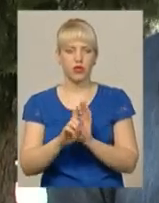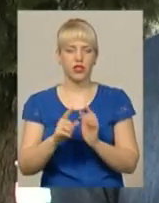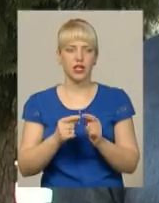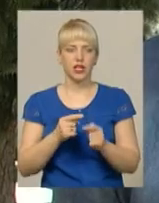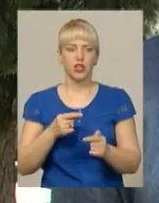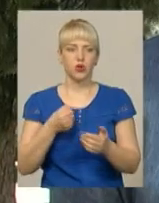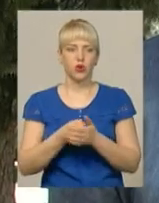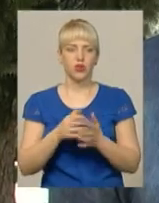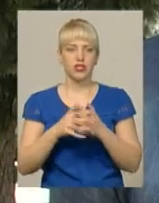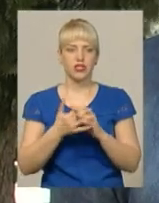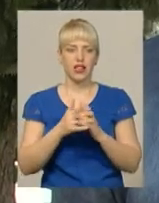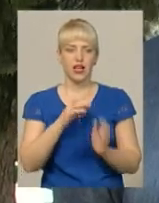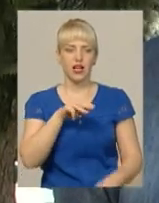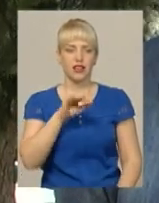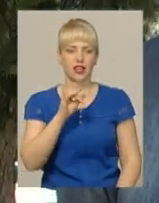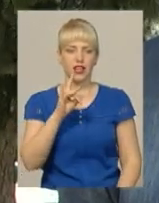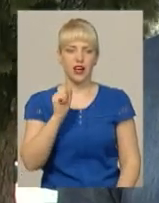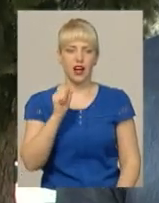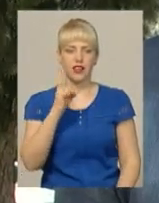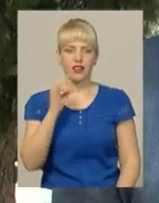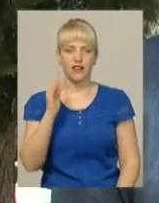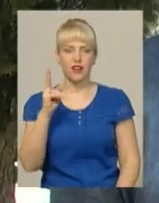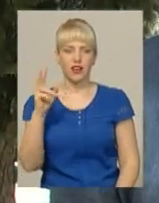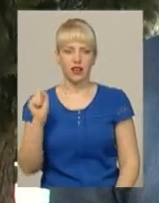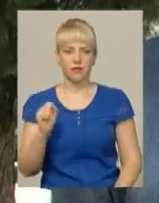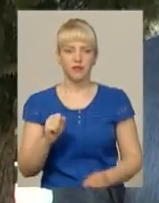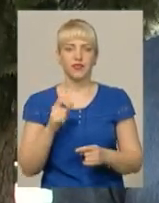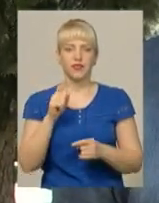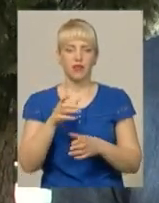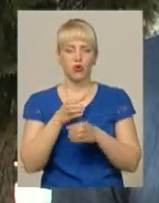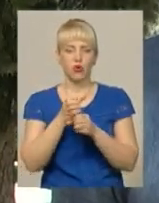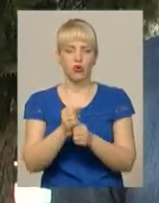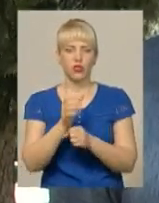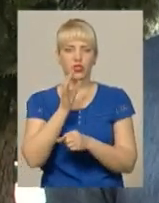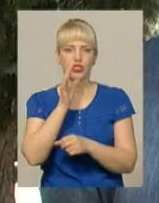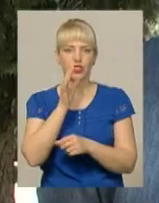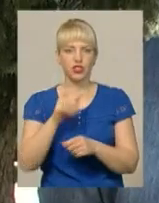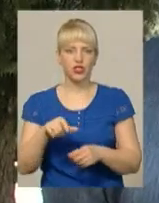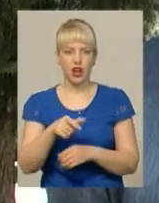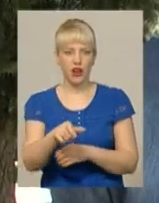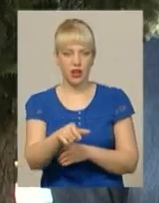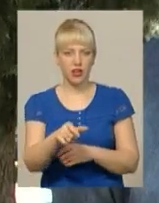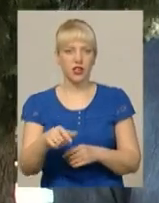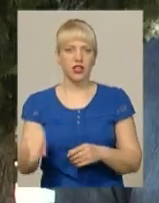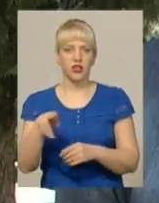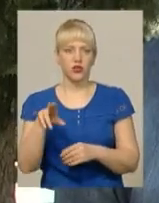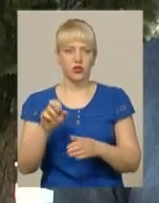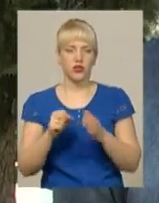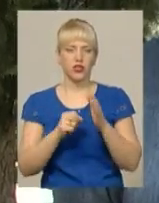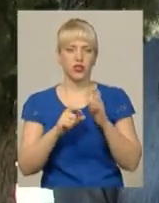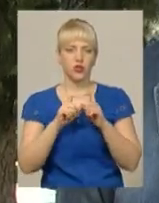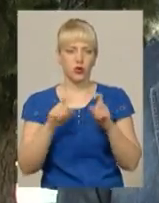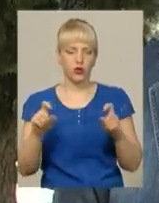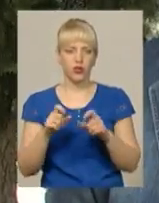проходить до села Тиранівка і через село Тиранівка. Там найкоротший шлях до школи села Стовчинець. Тобто